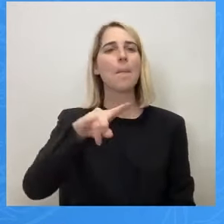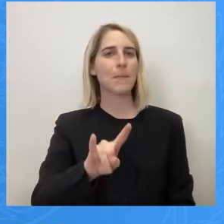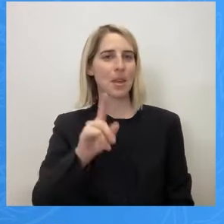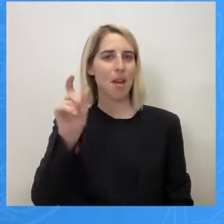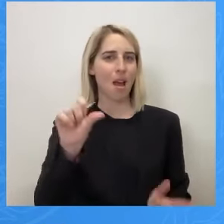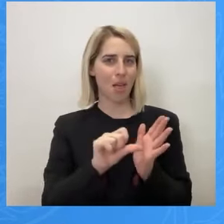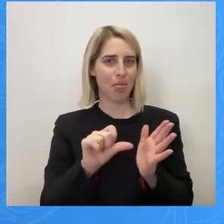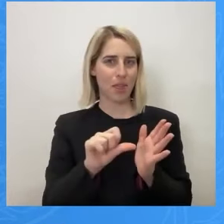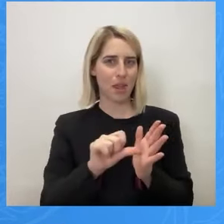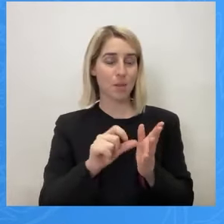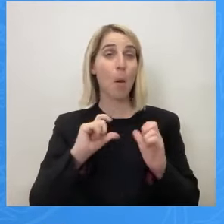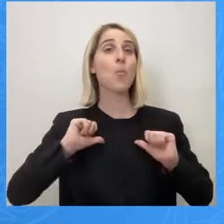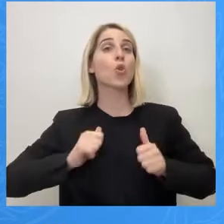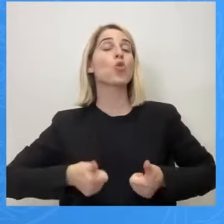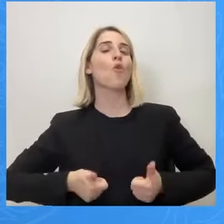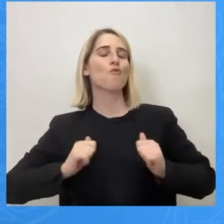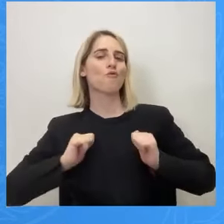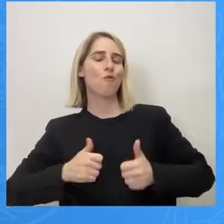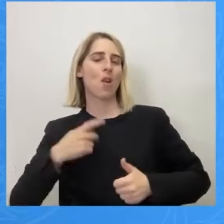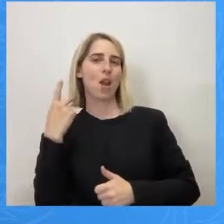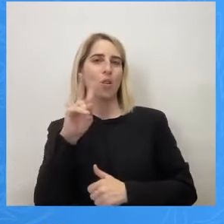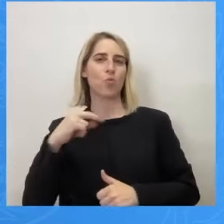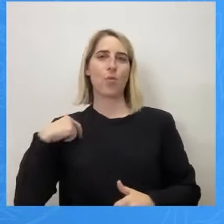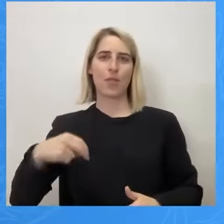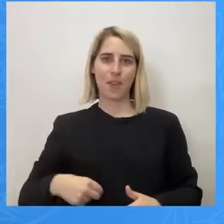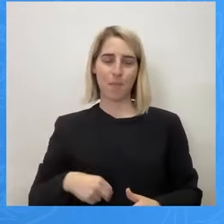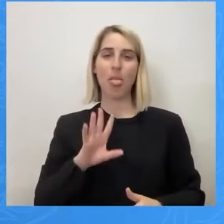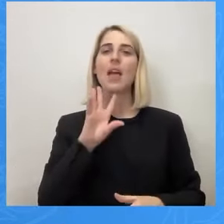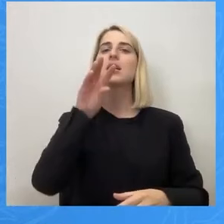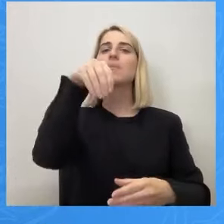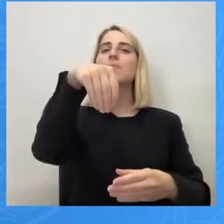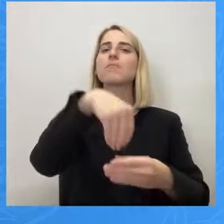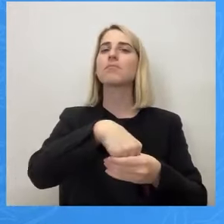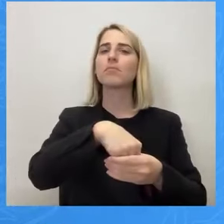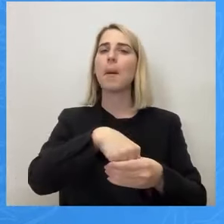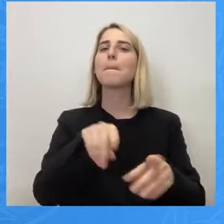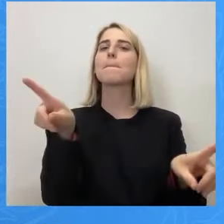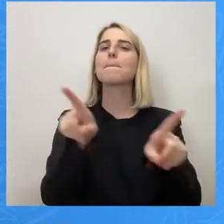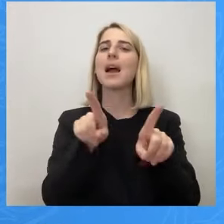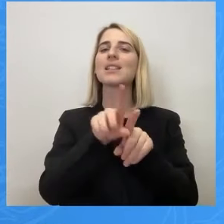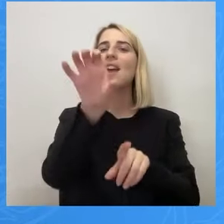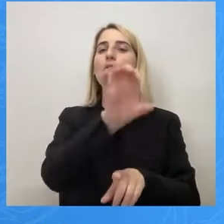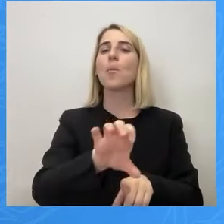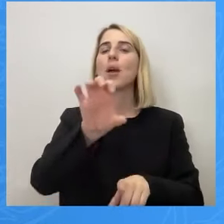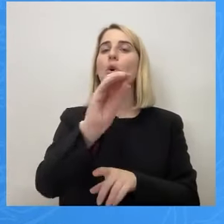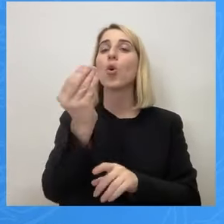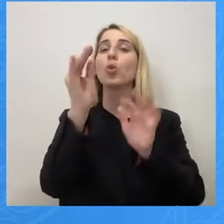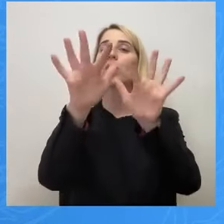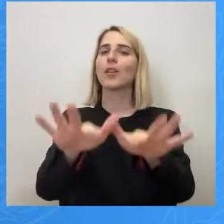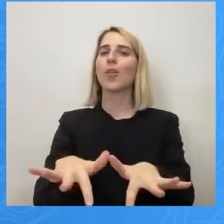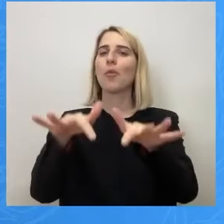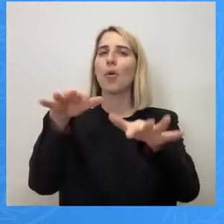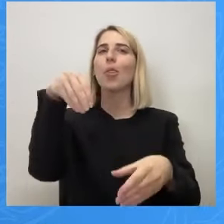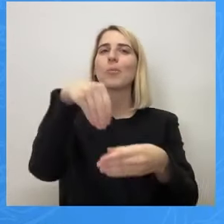ιδιαίτερη χαρά του Δήμου Αθηναίων, θα συμμετάσχουν με το Ευρωπαϊκό Κοινοβούλιο σε ένα παιχνίδι